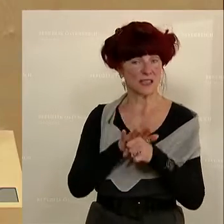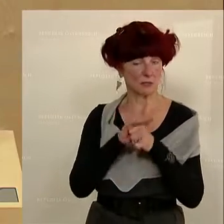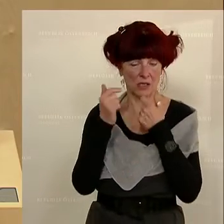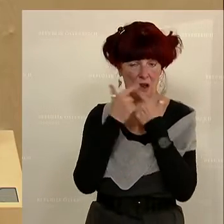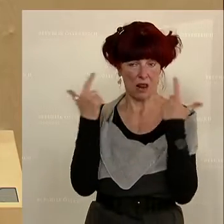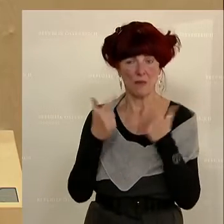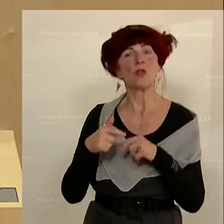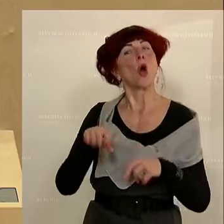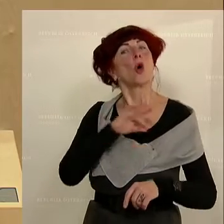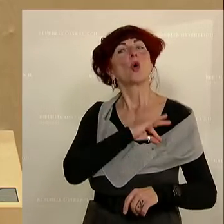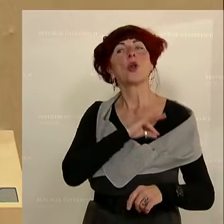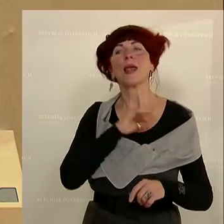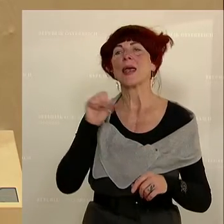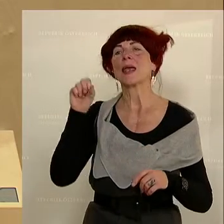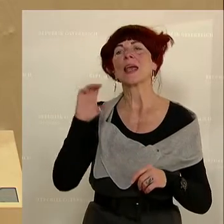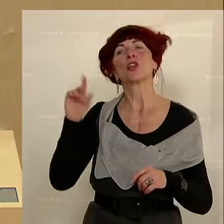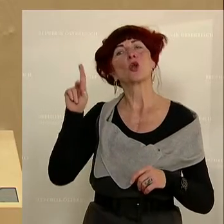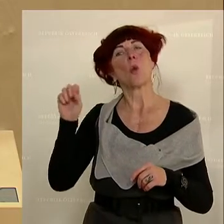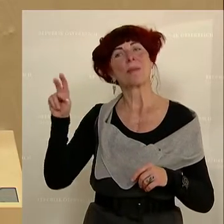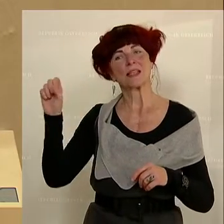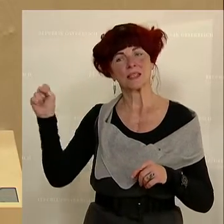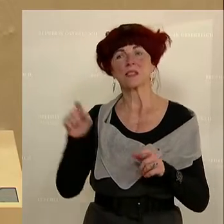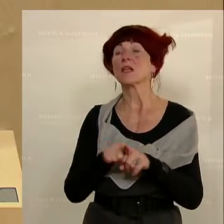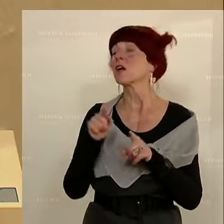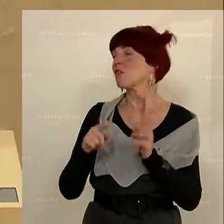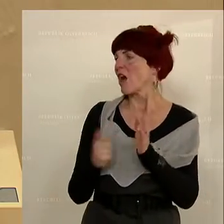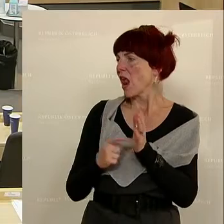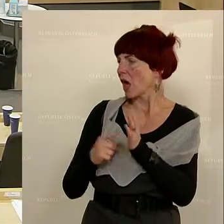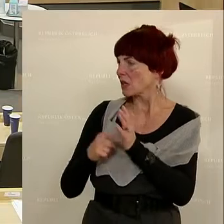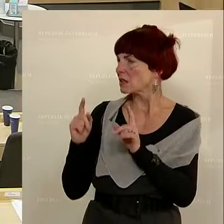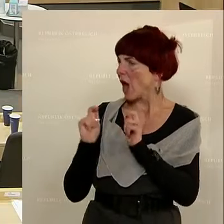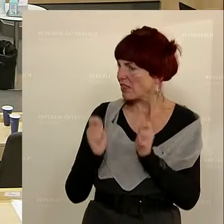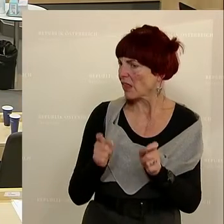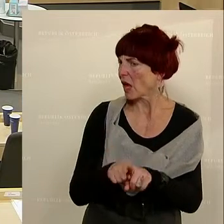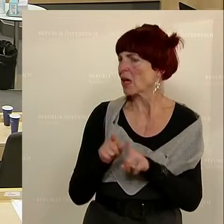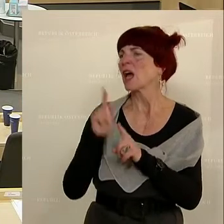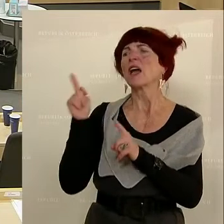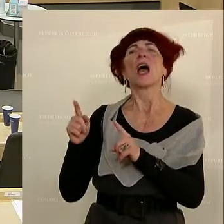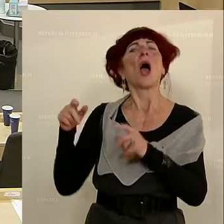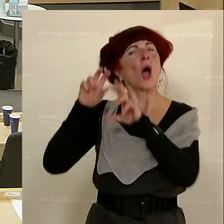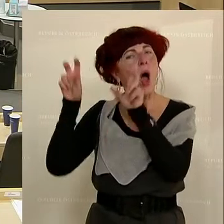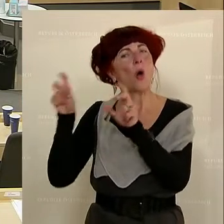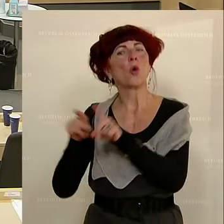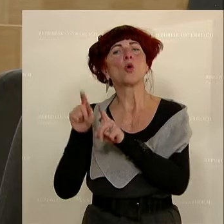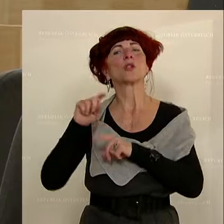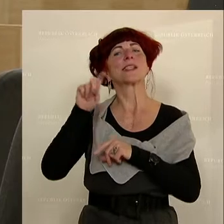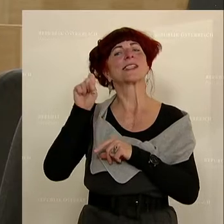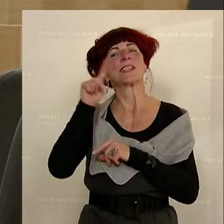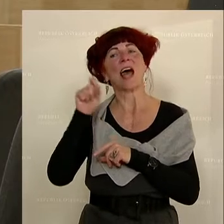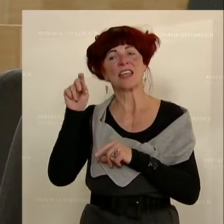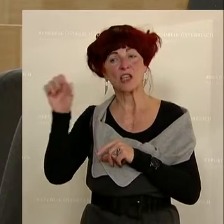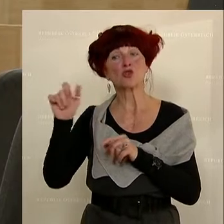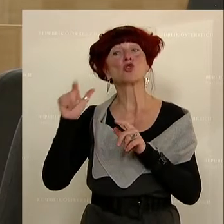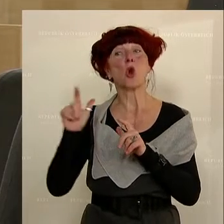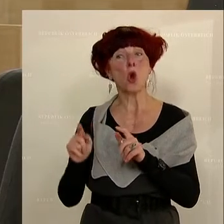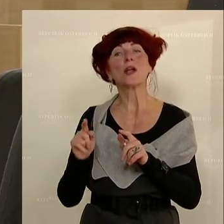Drobitz fordert, dass Bundesminister Rauch und gemeinsam mit der zuständigen Bundesministerin Zaditsch gesetzliche Rahmenbedingungen dafür